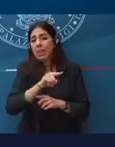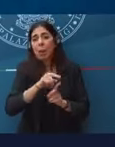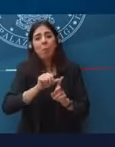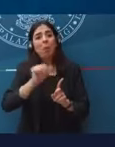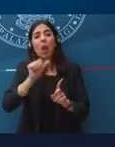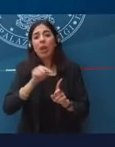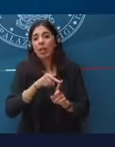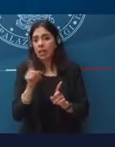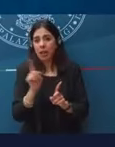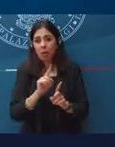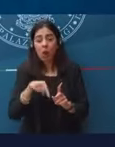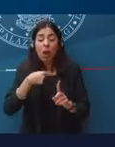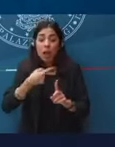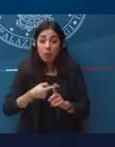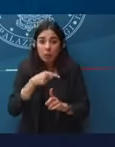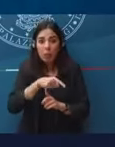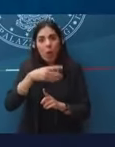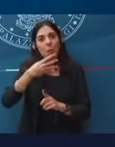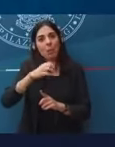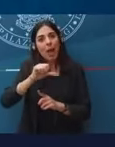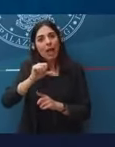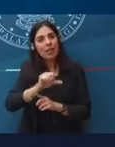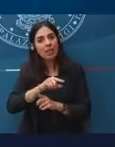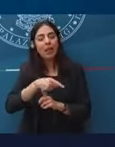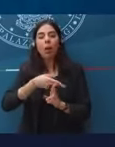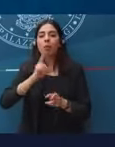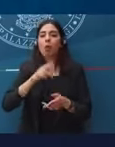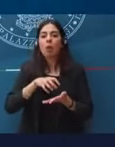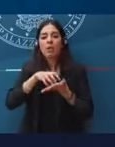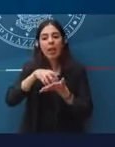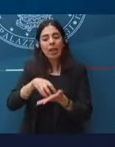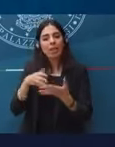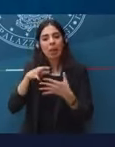Il MES è essenzialmente investito nella sanità.